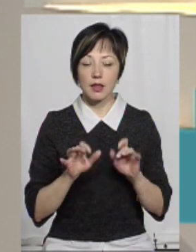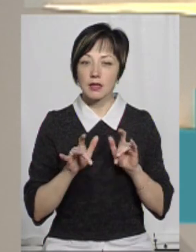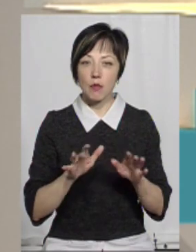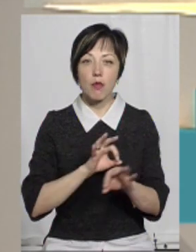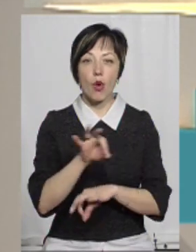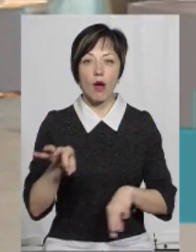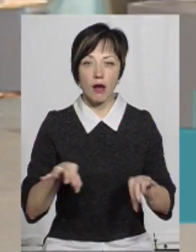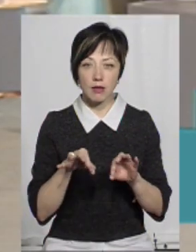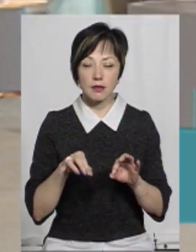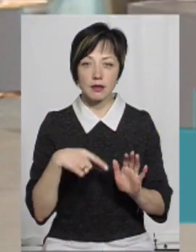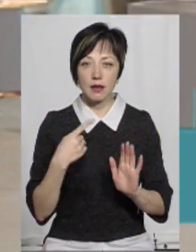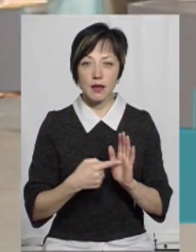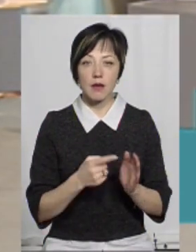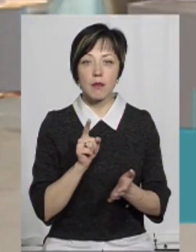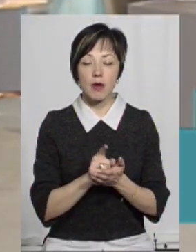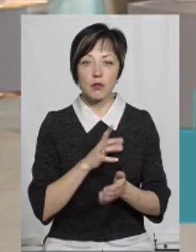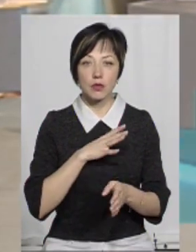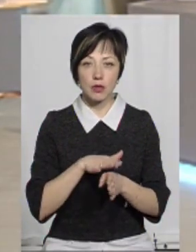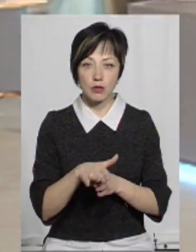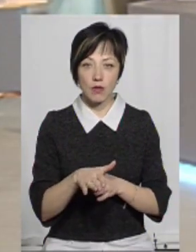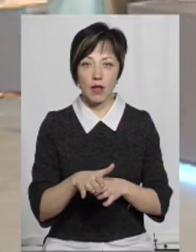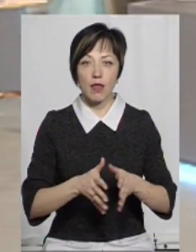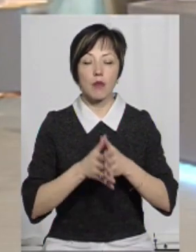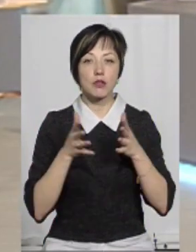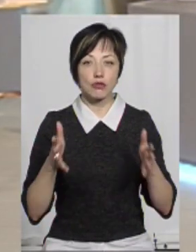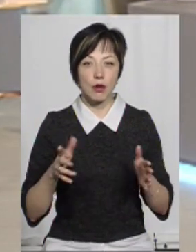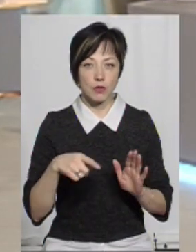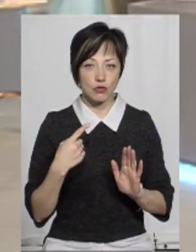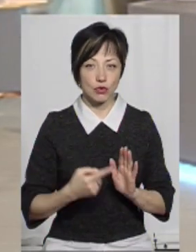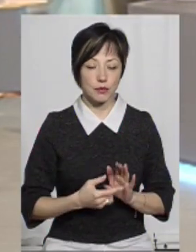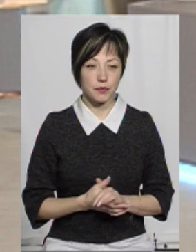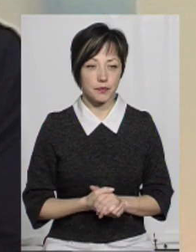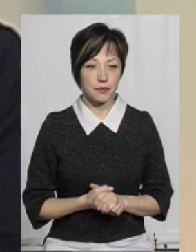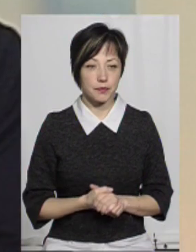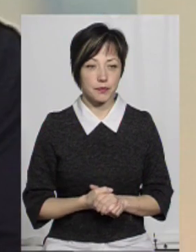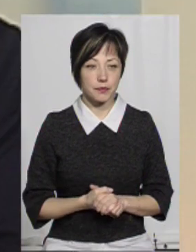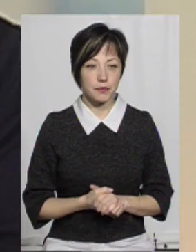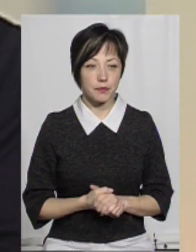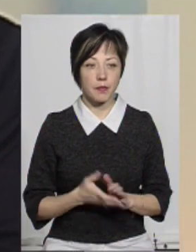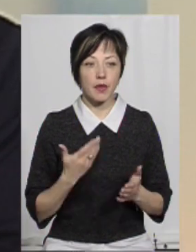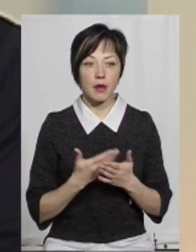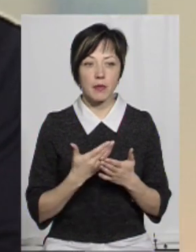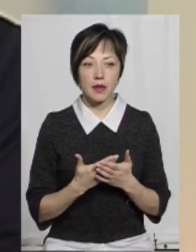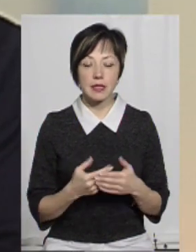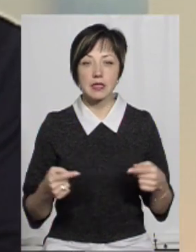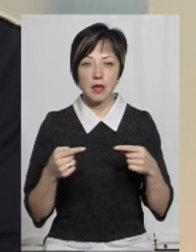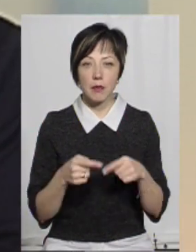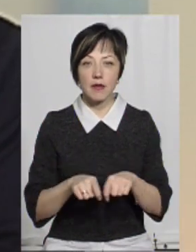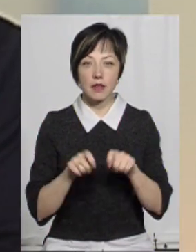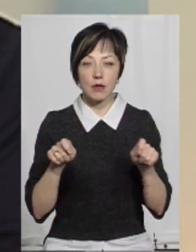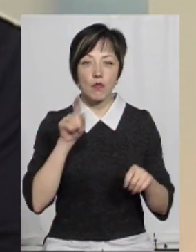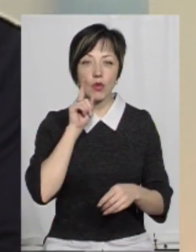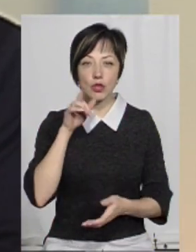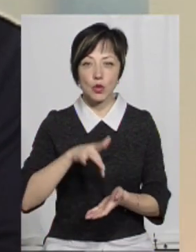не захід, про проєкт, який має бути реалізований наймасштабніший? Наймасштабніший, напевно, це буде саме відкриття